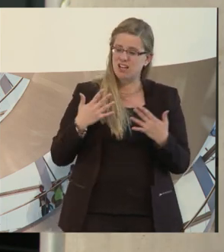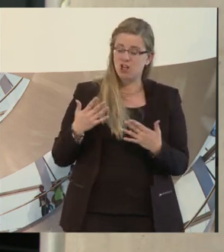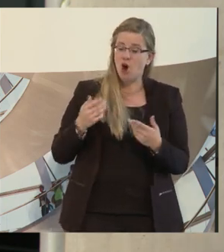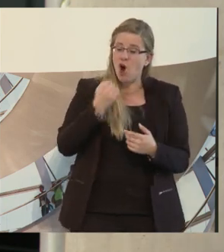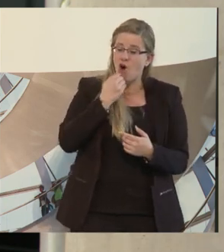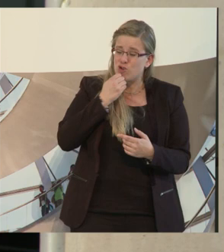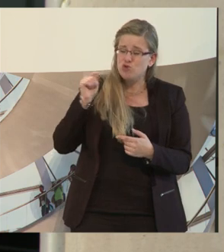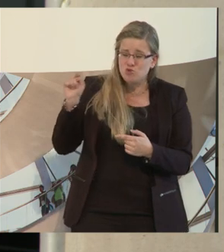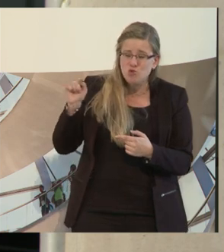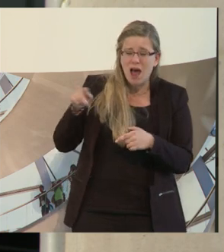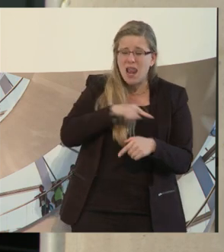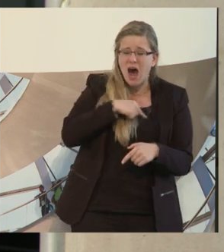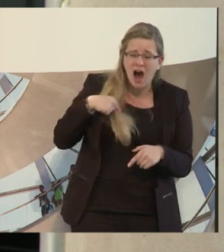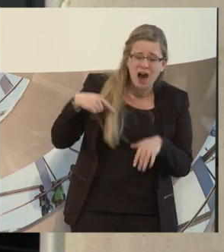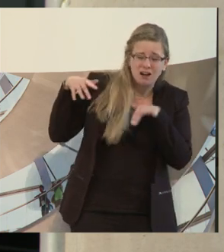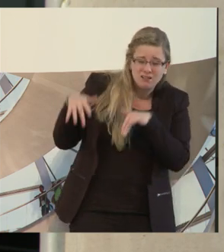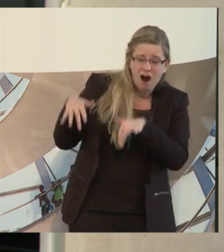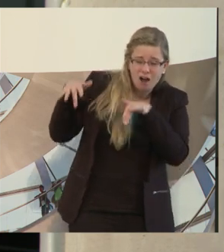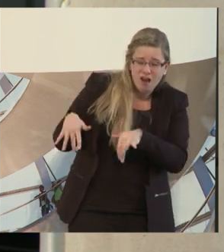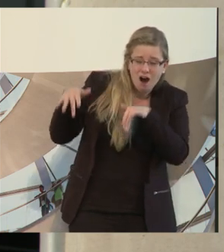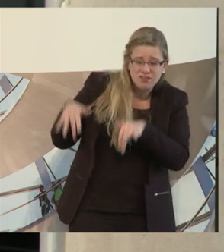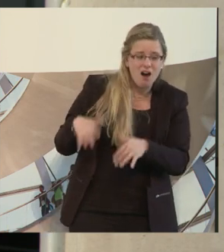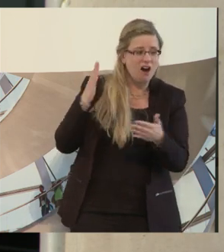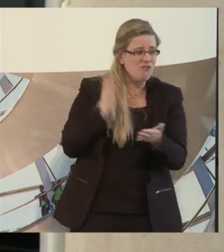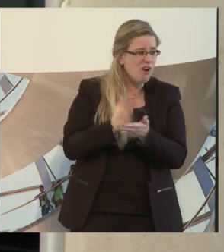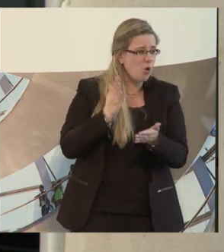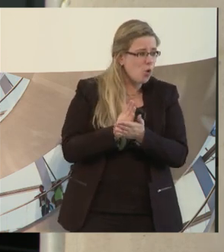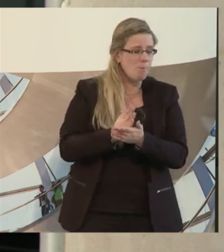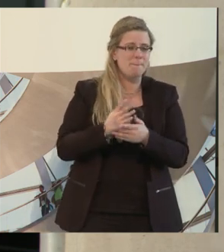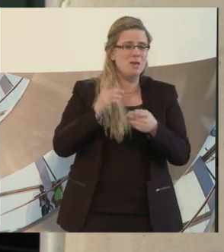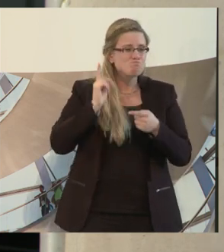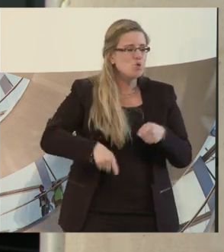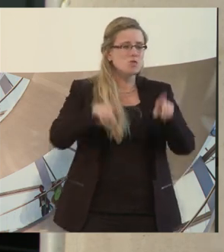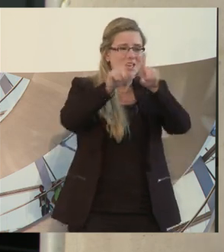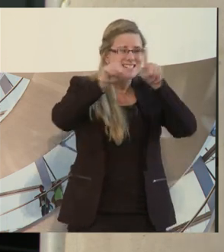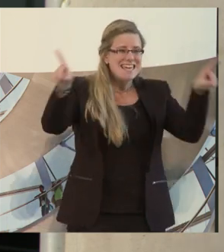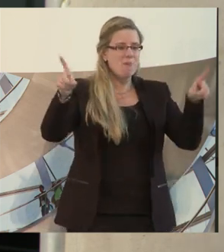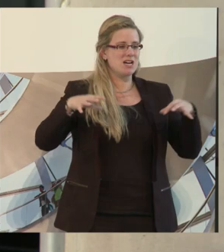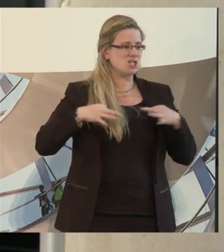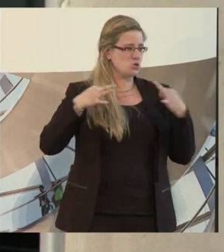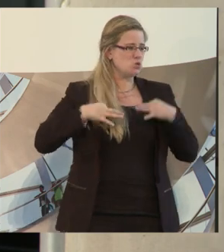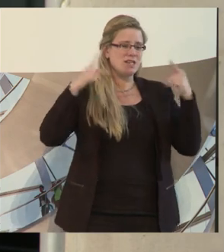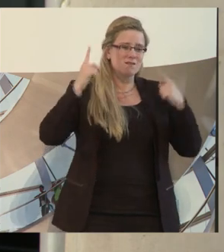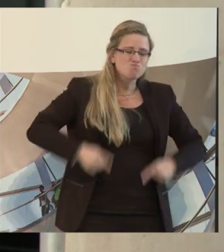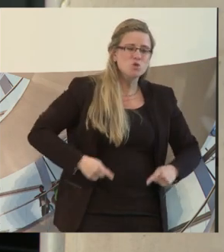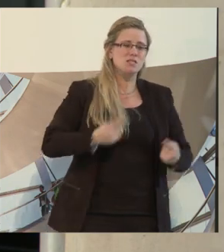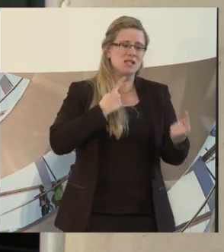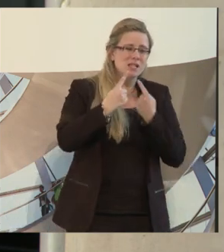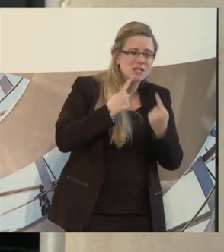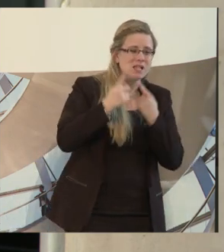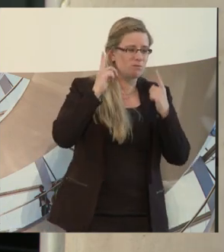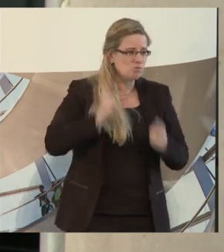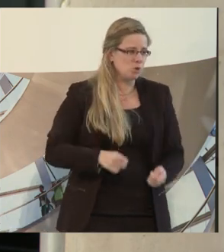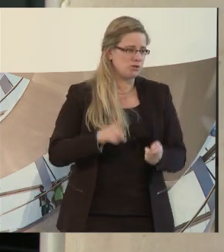im Unternehmen behalten können. Wir brauchen solche Menschen, die sich um das Thema Gesundheit kümmern. Und Politik muss unter, und wir,